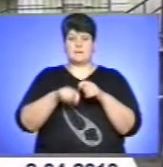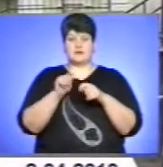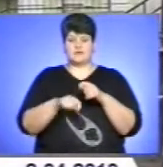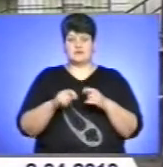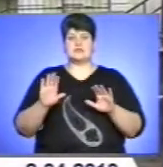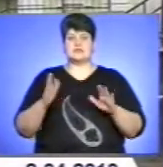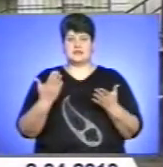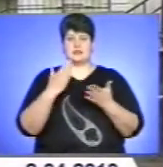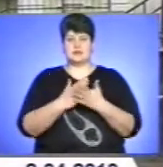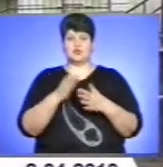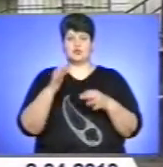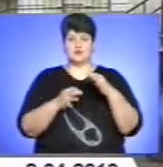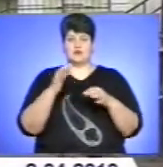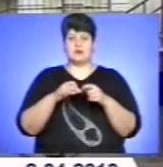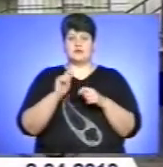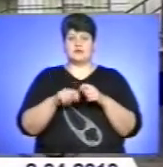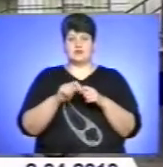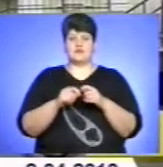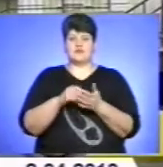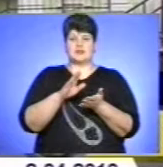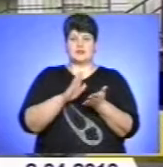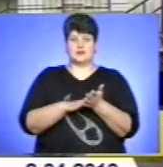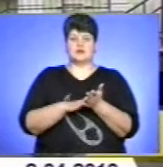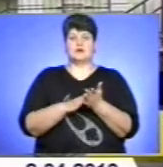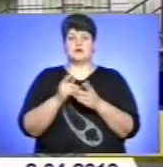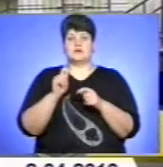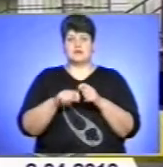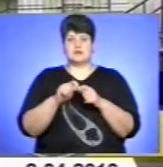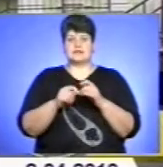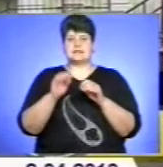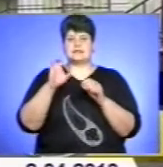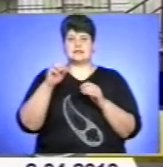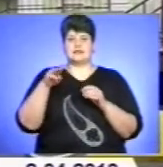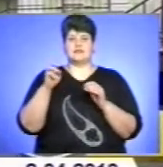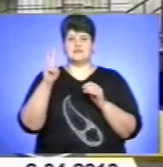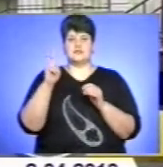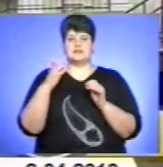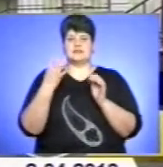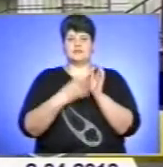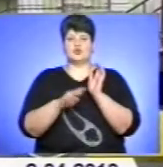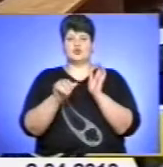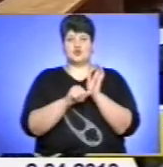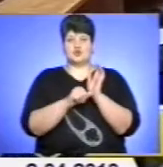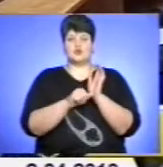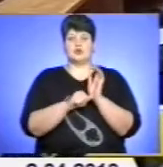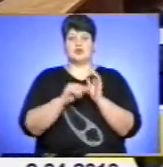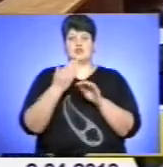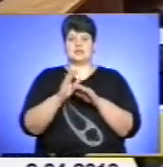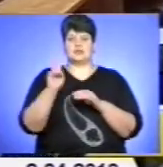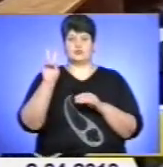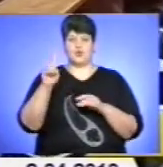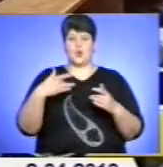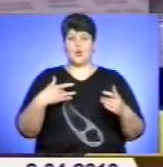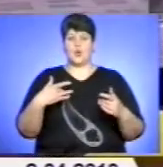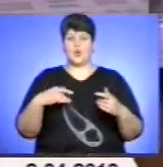момент триває досудове розслідування, внесене до єдиного реєстру досудових розслідувань за статтею 296 частиною другої хуліганства. Хулігани